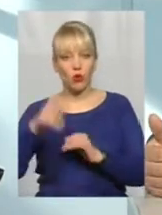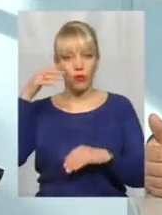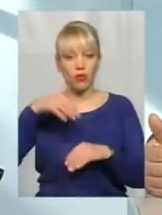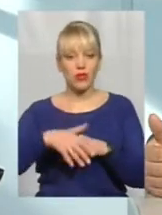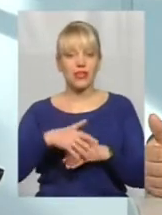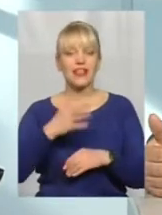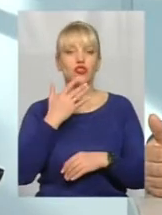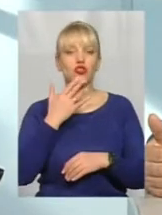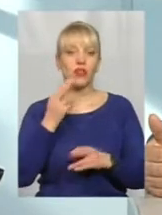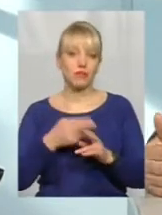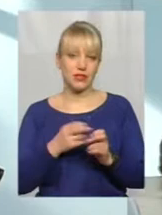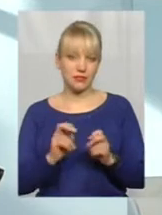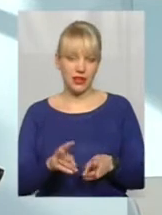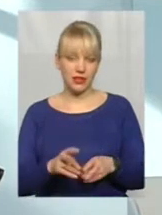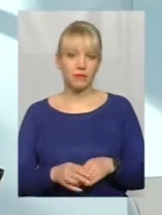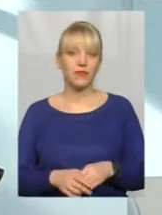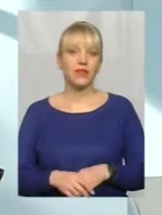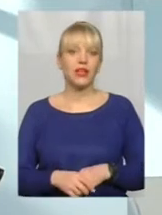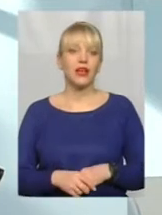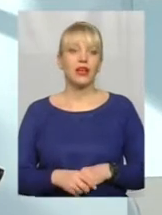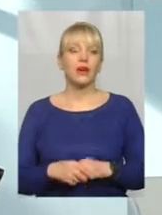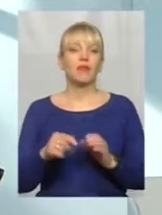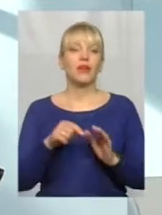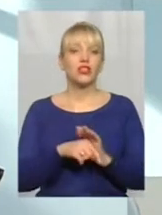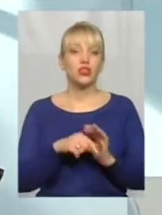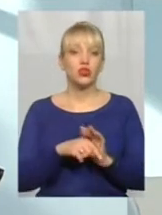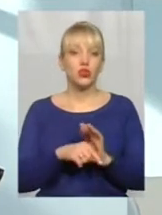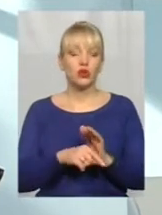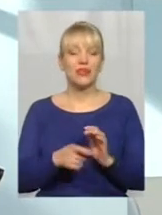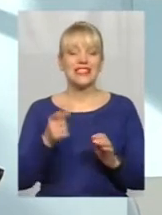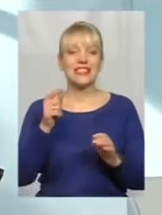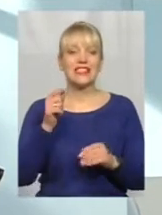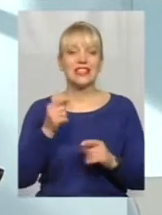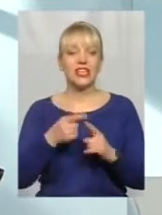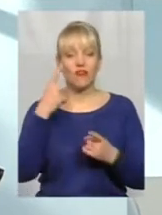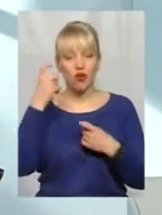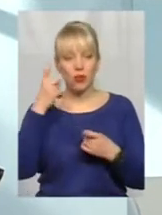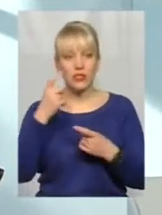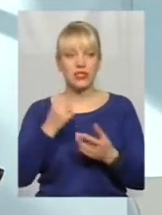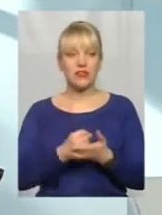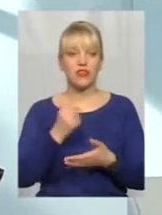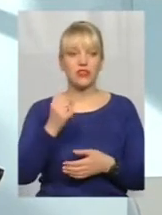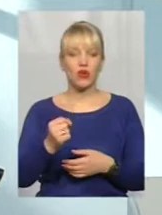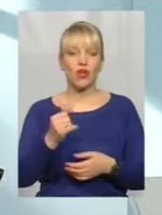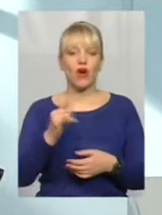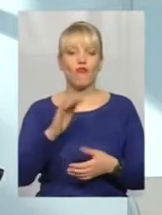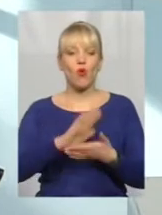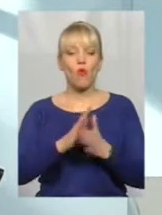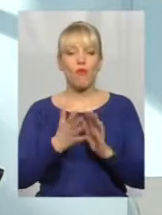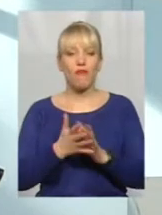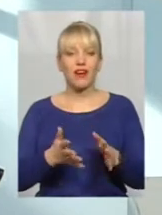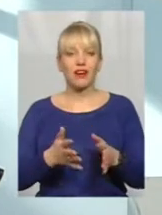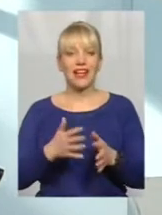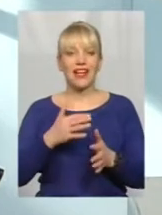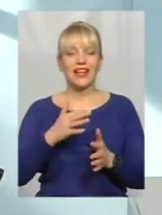безпеки. Причому саме інформаційна висувається в умоги гібридної війни, чи не на перший